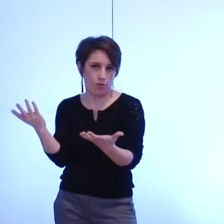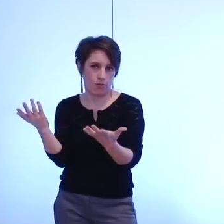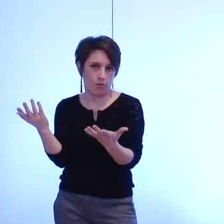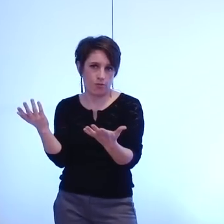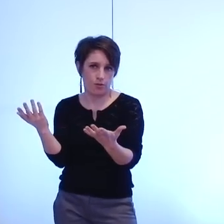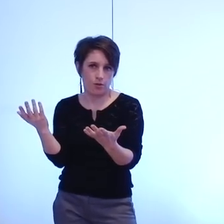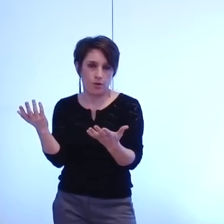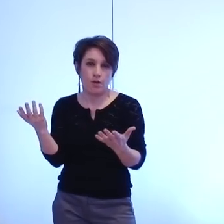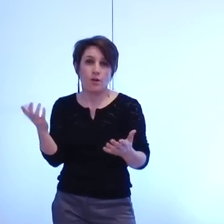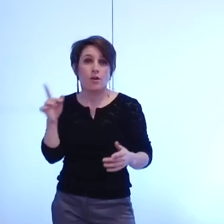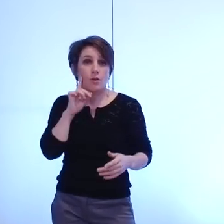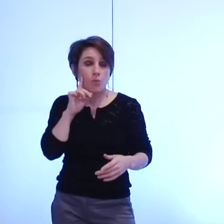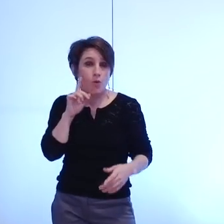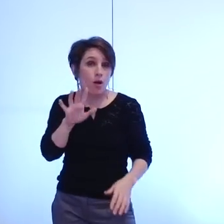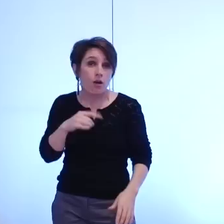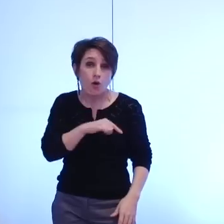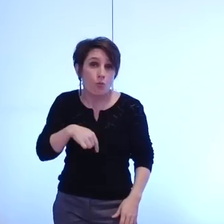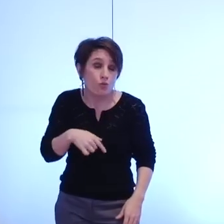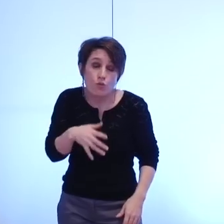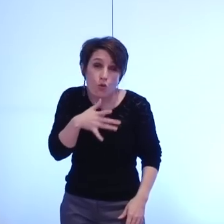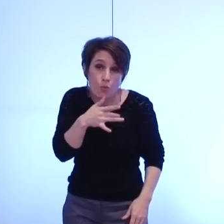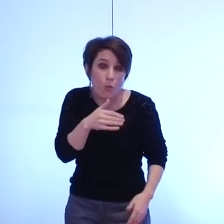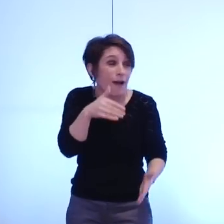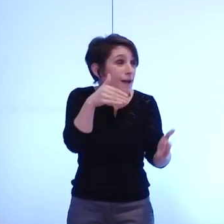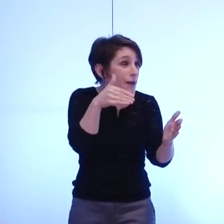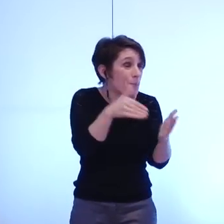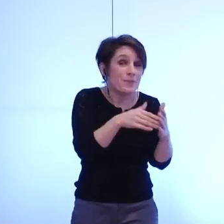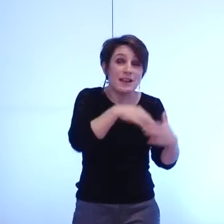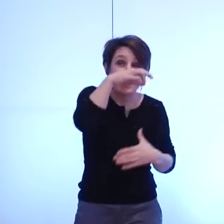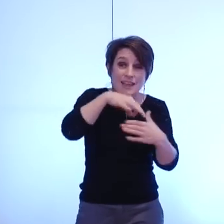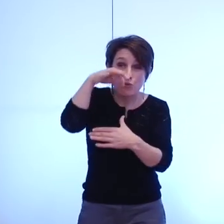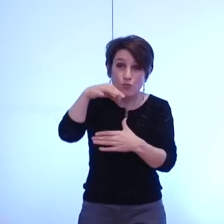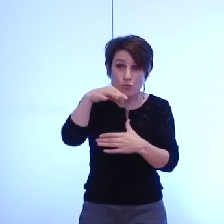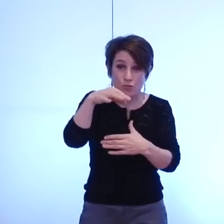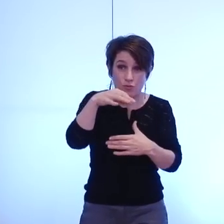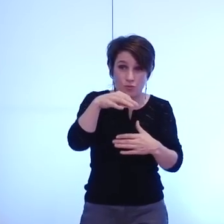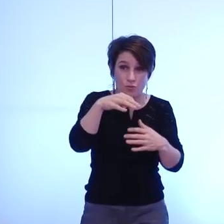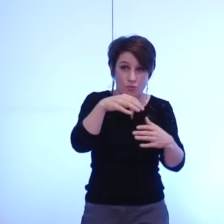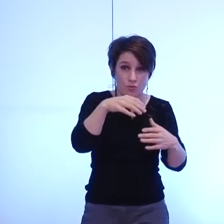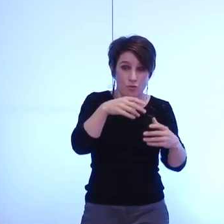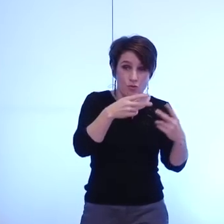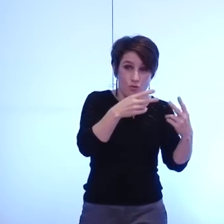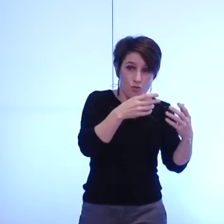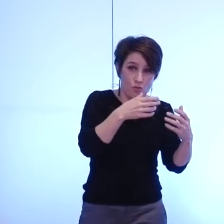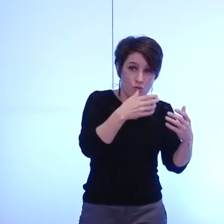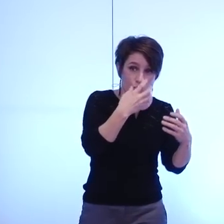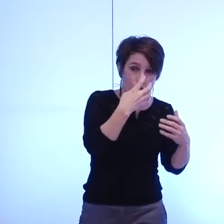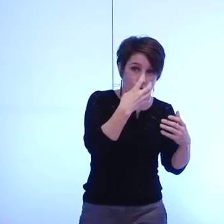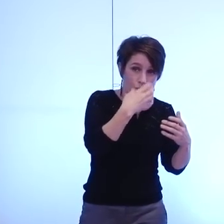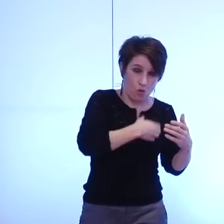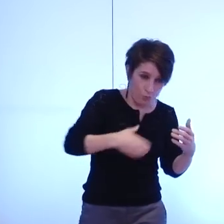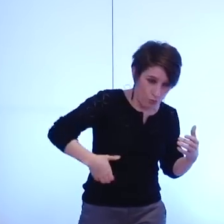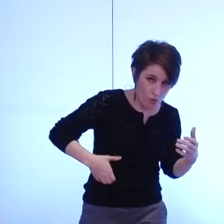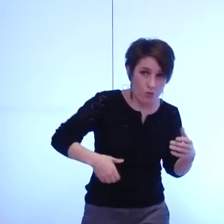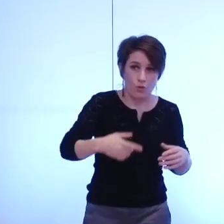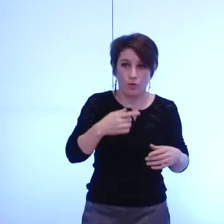calcul simple 1000 élus communaux sur cette agglomération 450 000 habitants grosso modo un élu pour